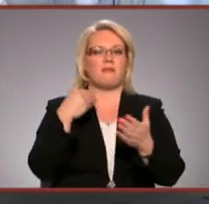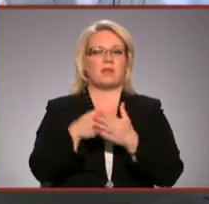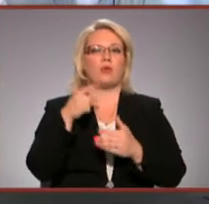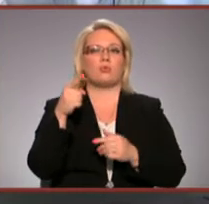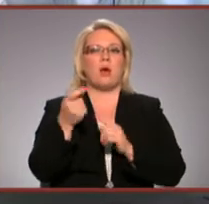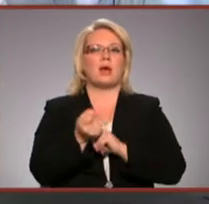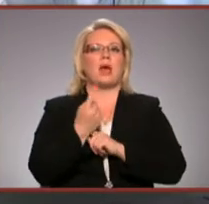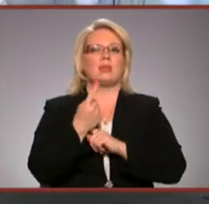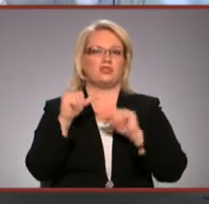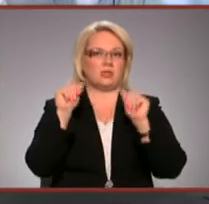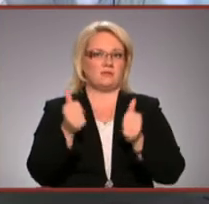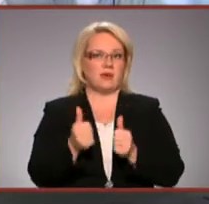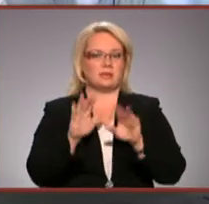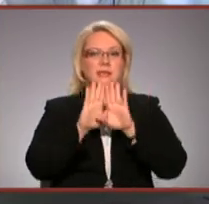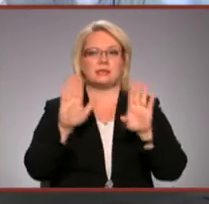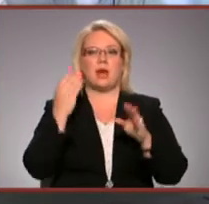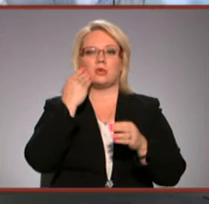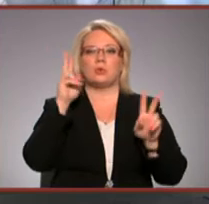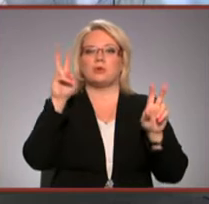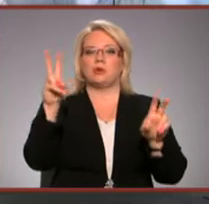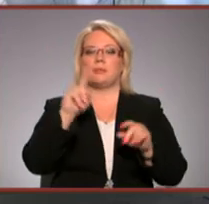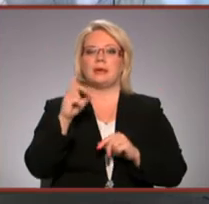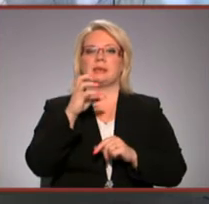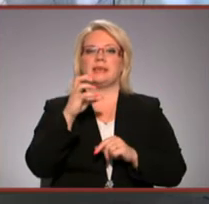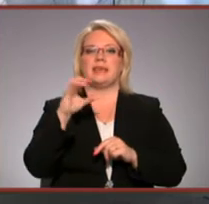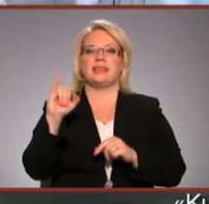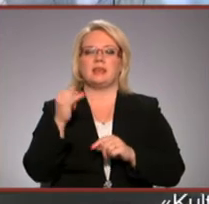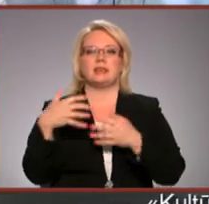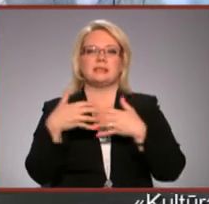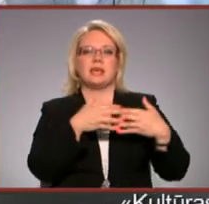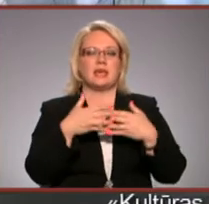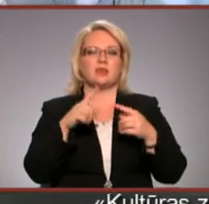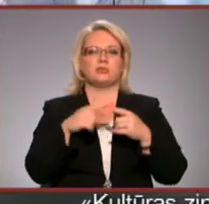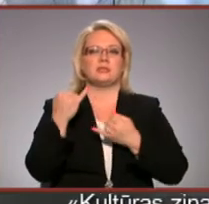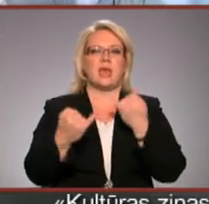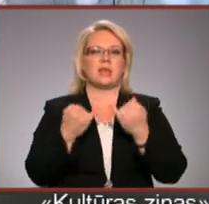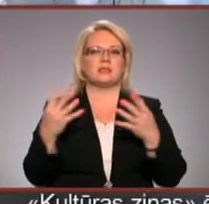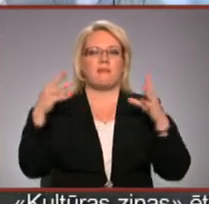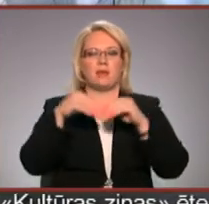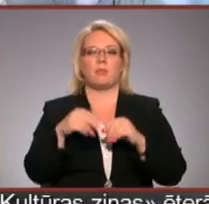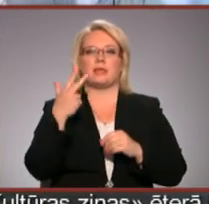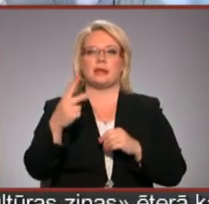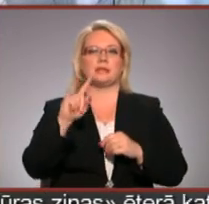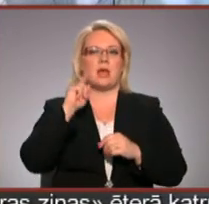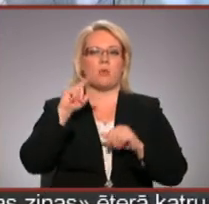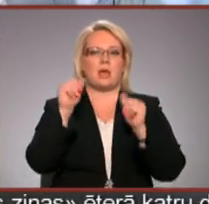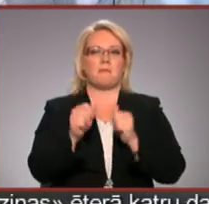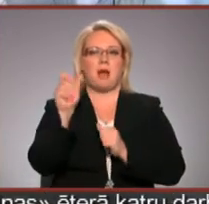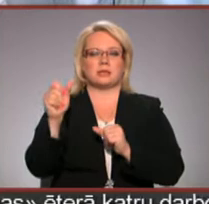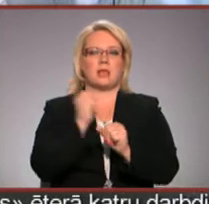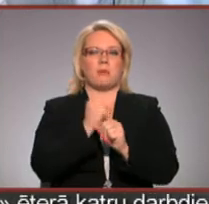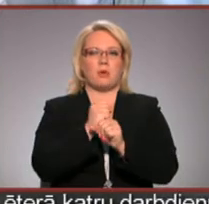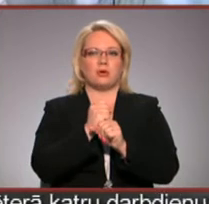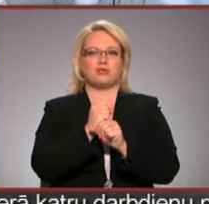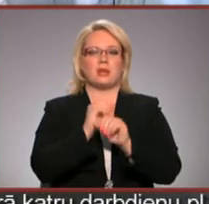radīšanas veids. Izstādes nosaukums ir cīņa, jeb cīņas un cīņas apvienojums, un trīs jauni mākslinieki kopīgi ir darbojušies